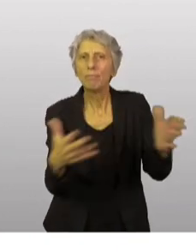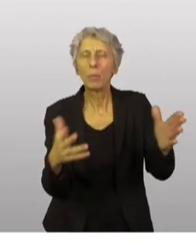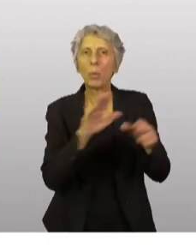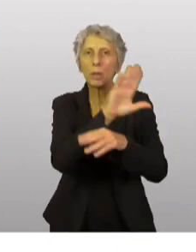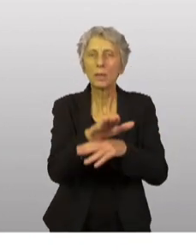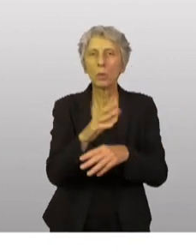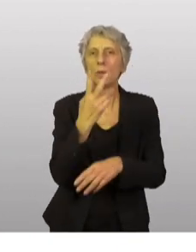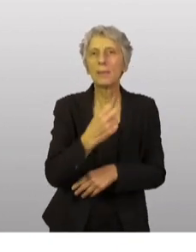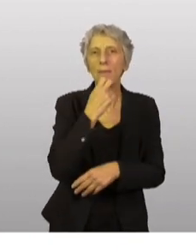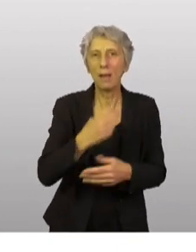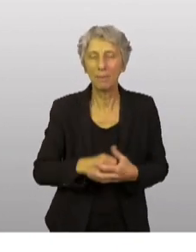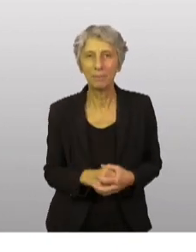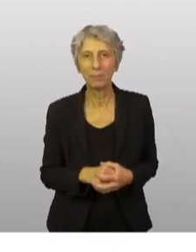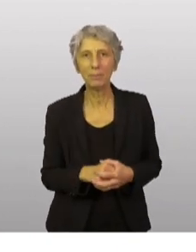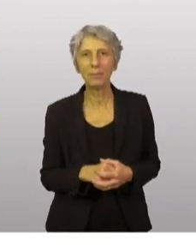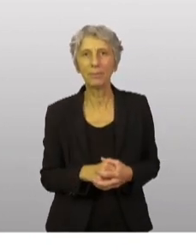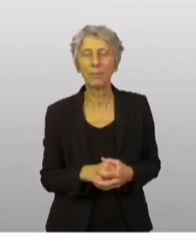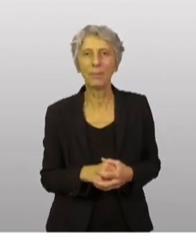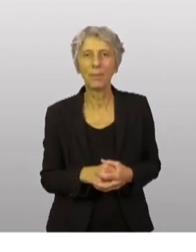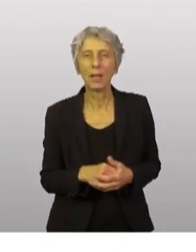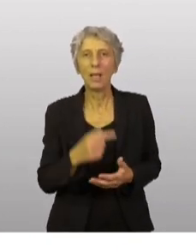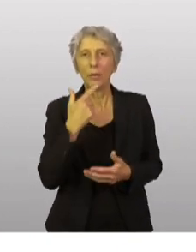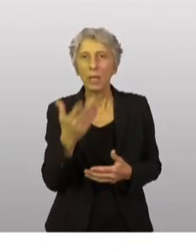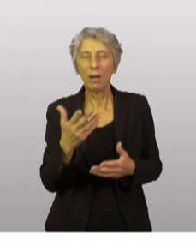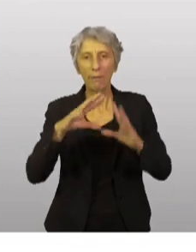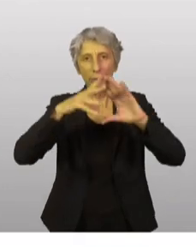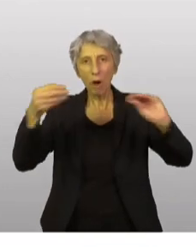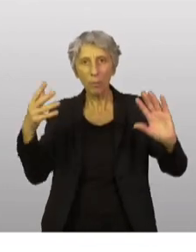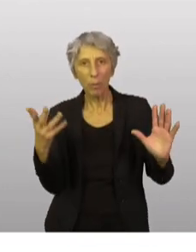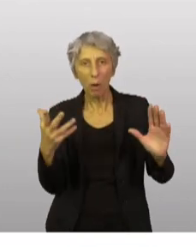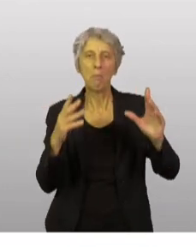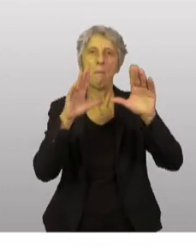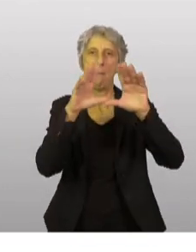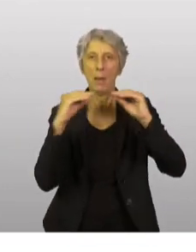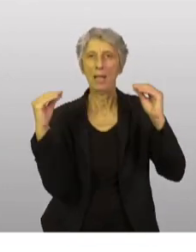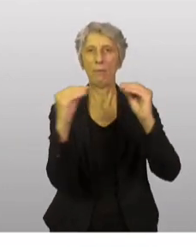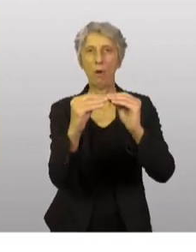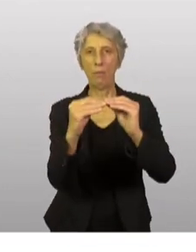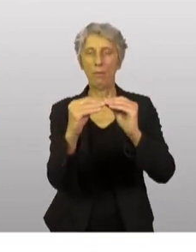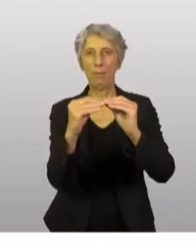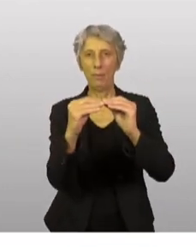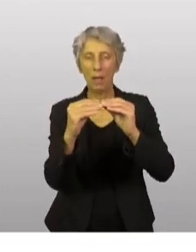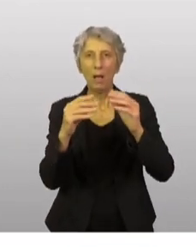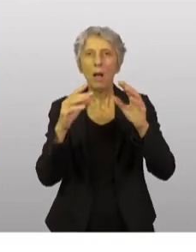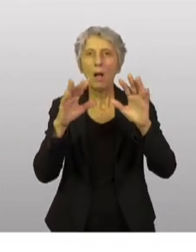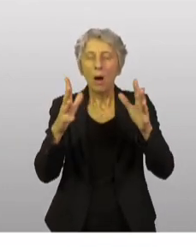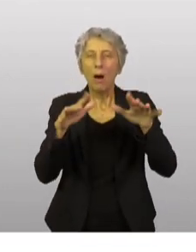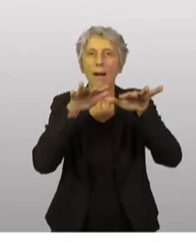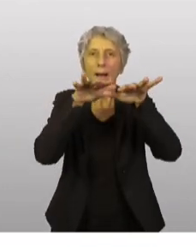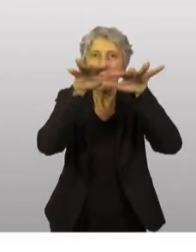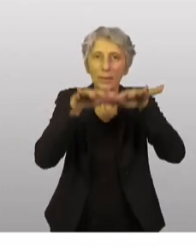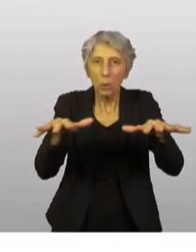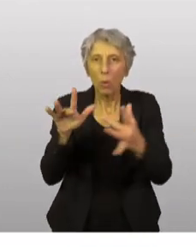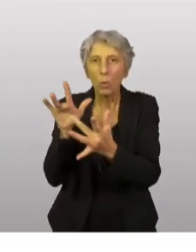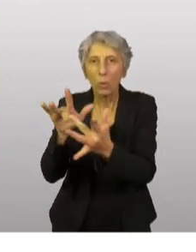Il prendra concrètement la forme d'une plateforme à travers un réseau de points de